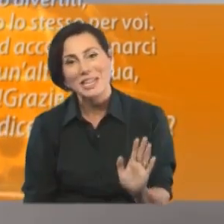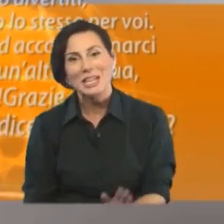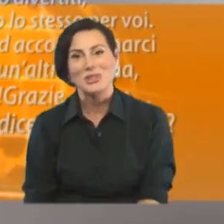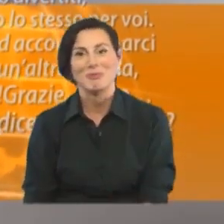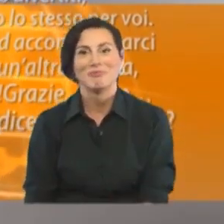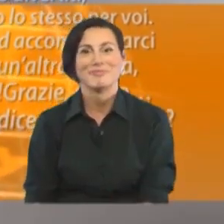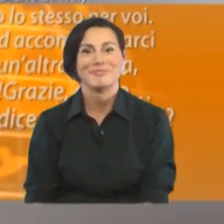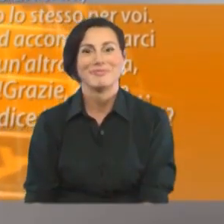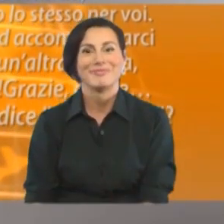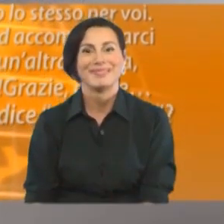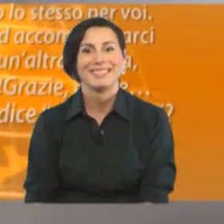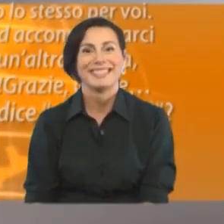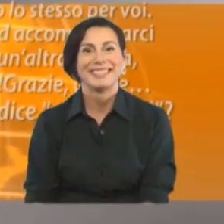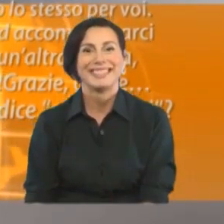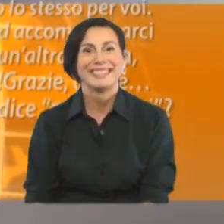Arrivederci!